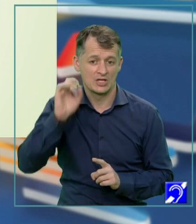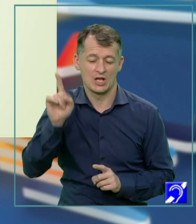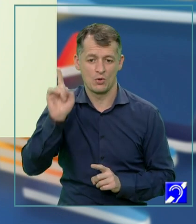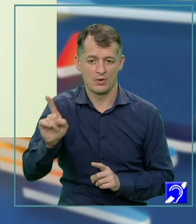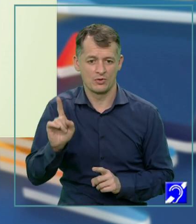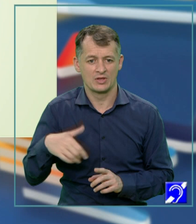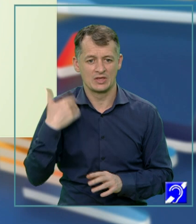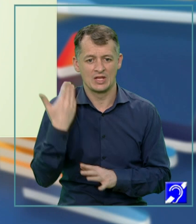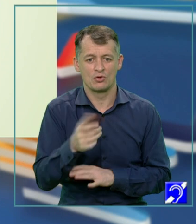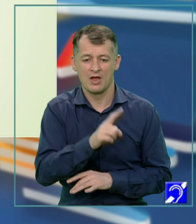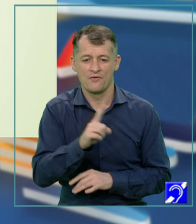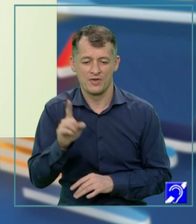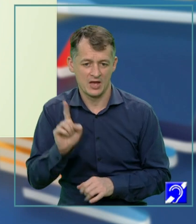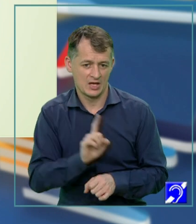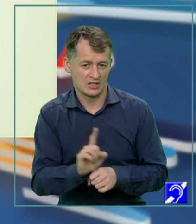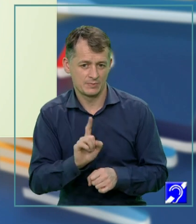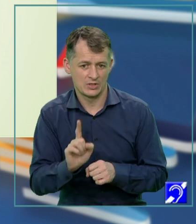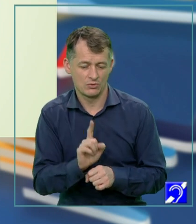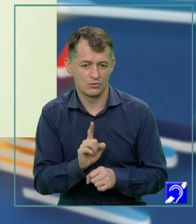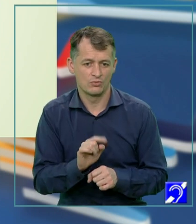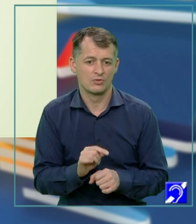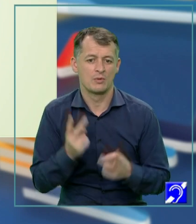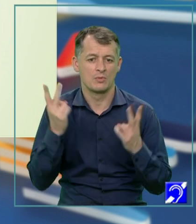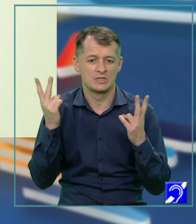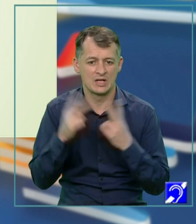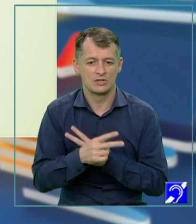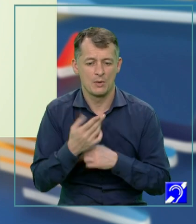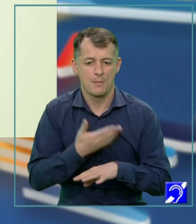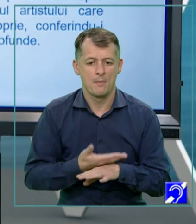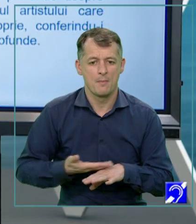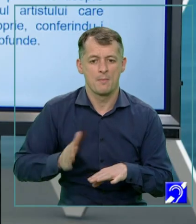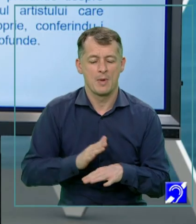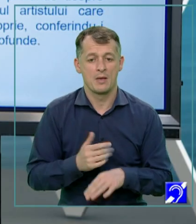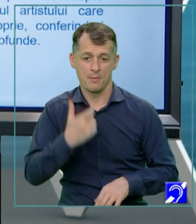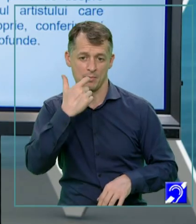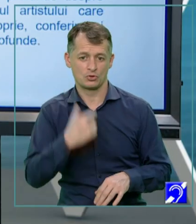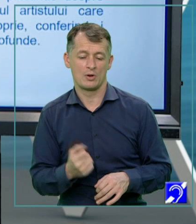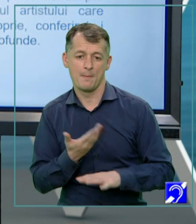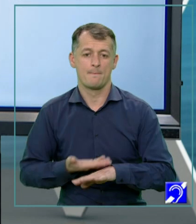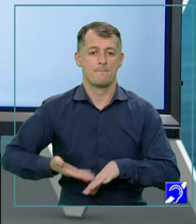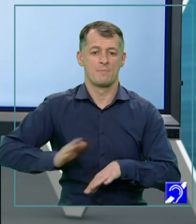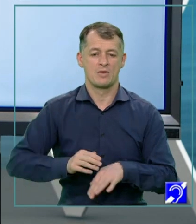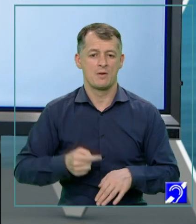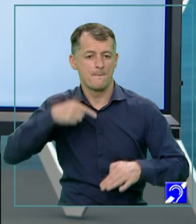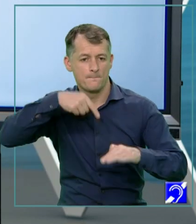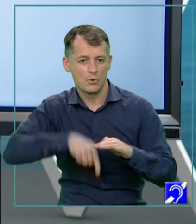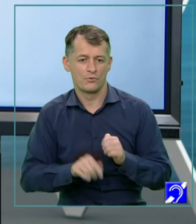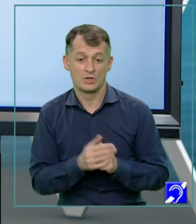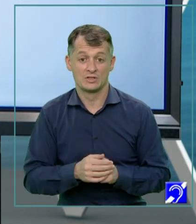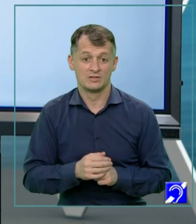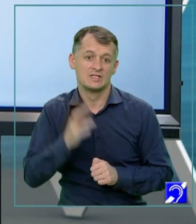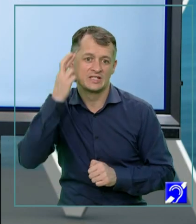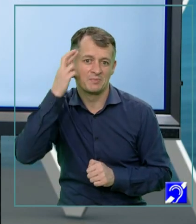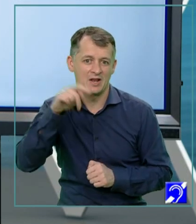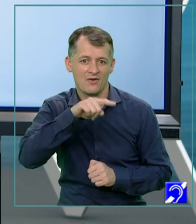conferindu-i fiecărui aspect semnificații mai personale, mai profunde. Sper ca răspunsul vostru să